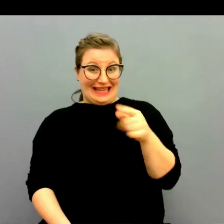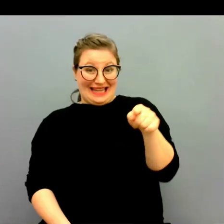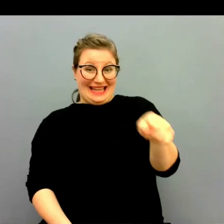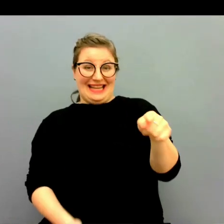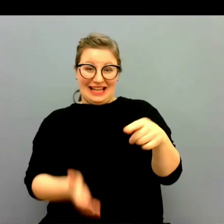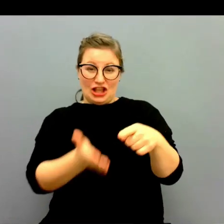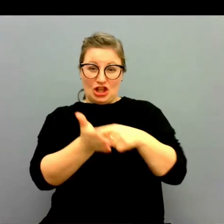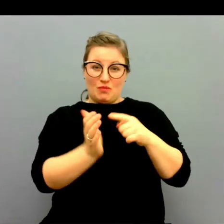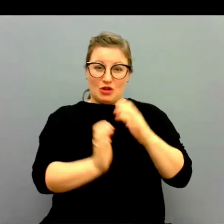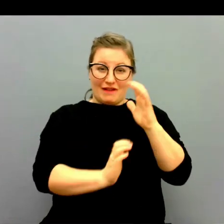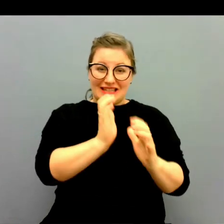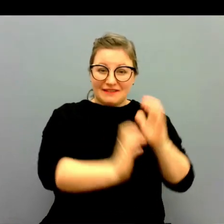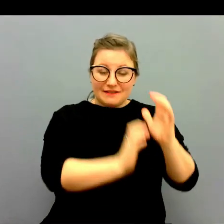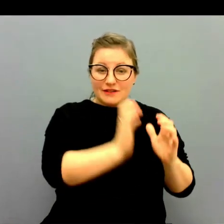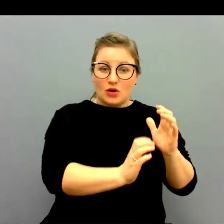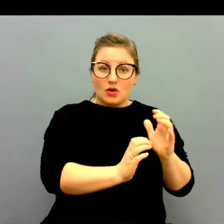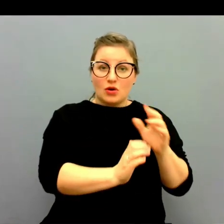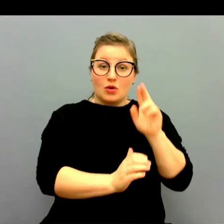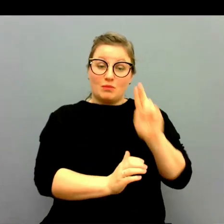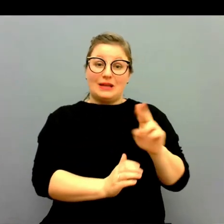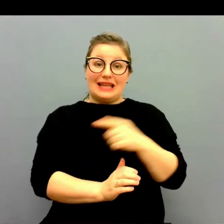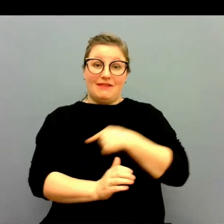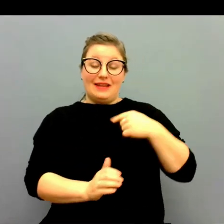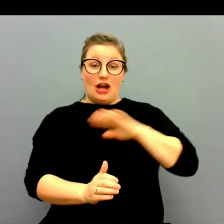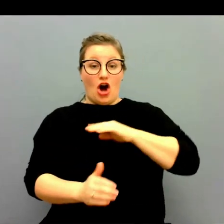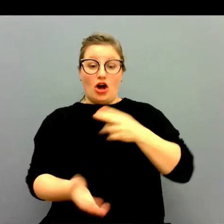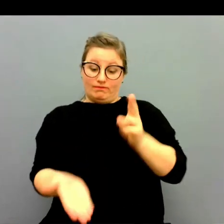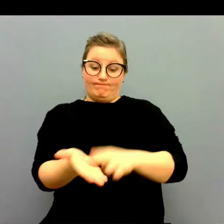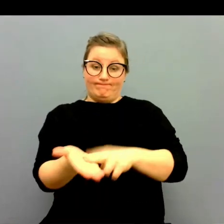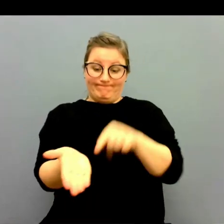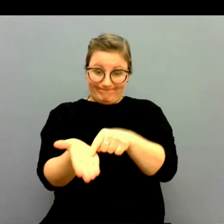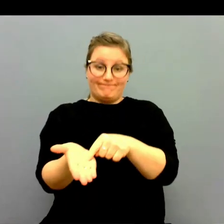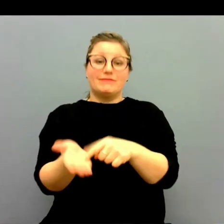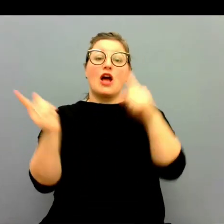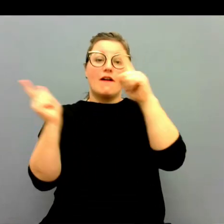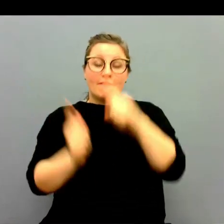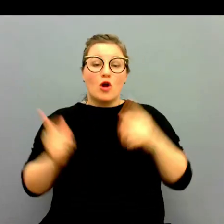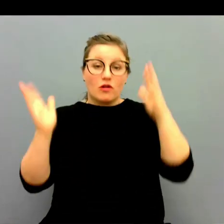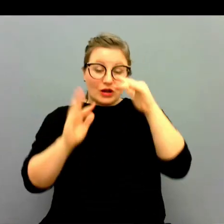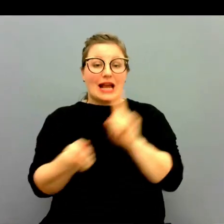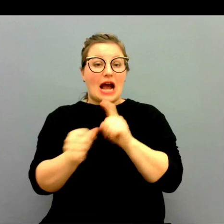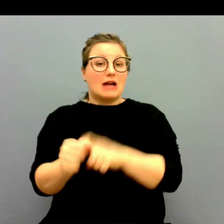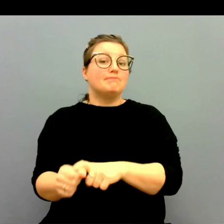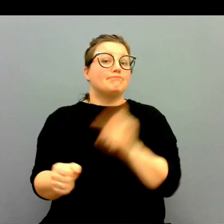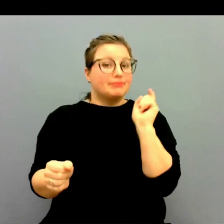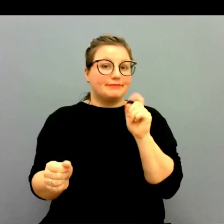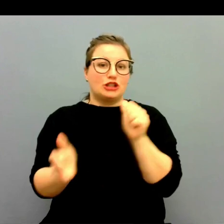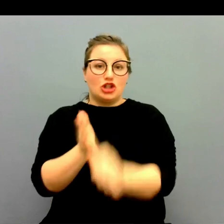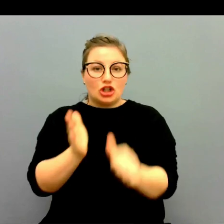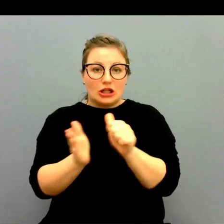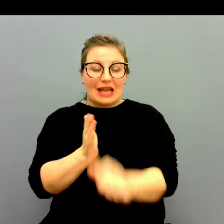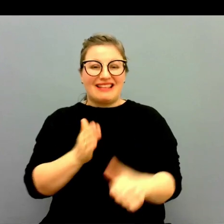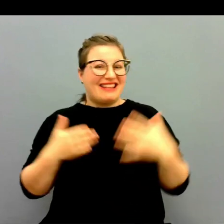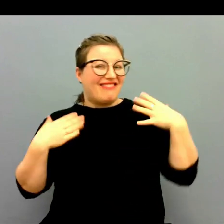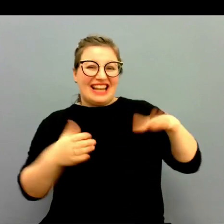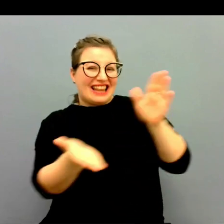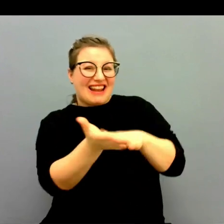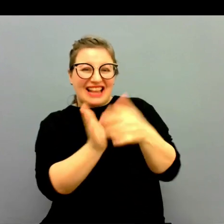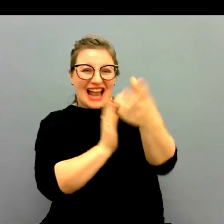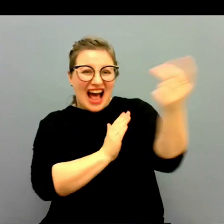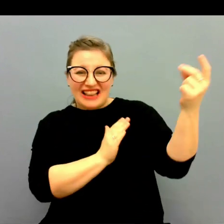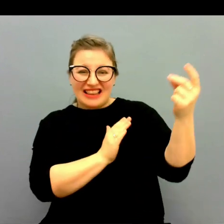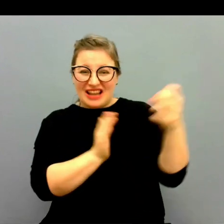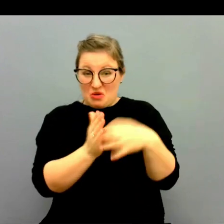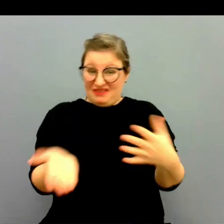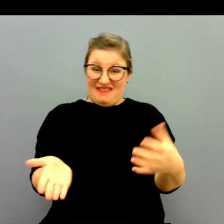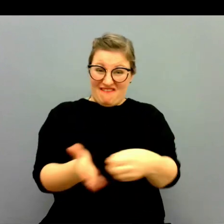har faktiska svar på enkäter att folk funderar på att byta yrke. Man vill inte rekommendera det till andra för